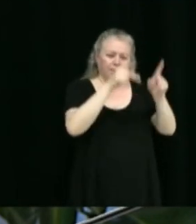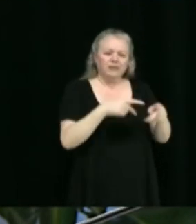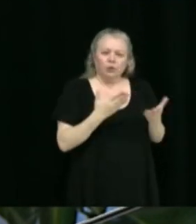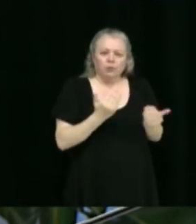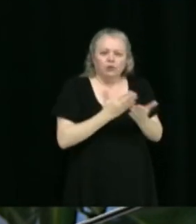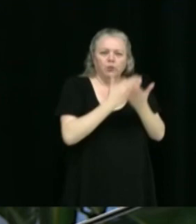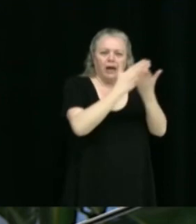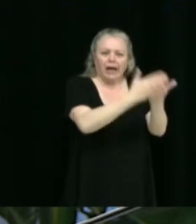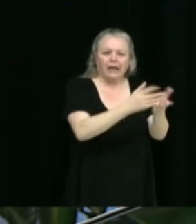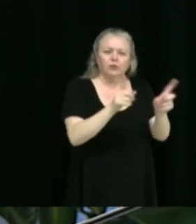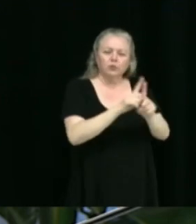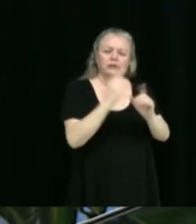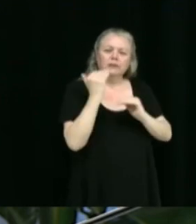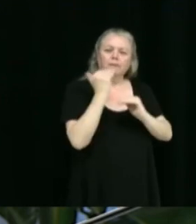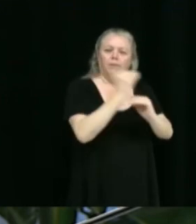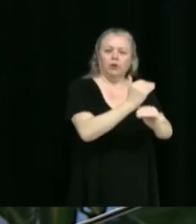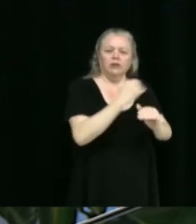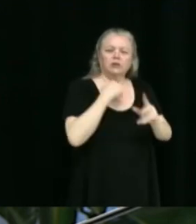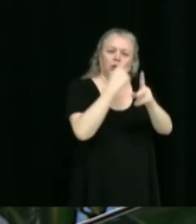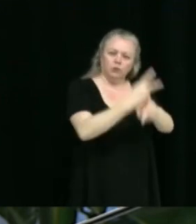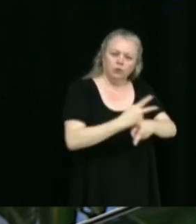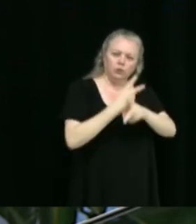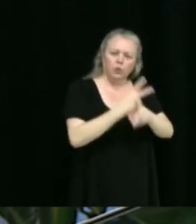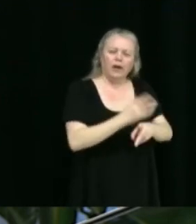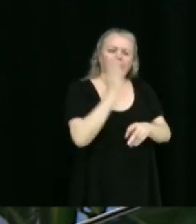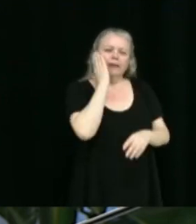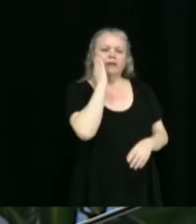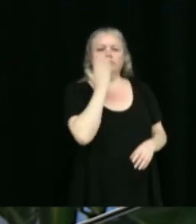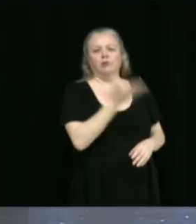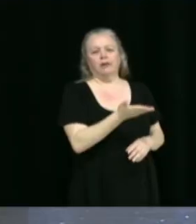et de protection de soins ou d'hébergement.